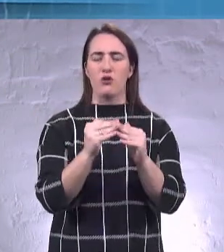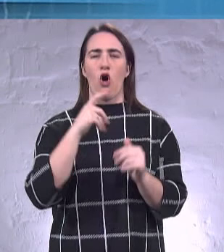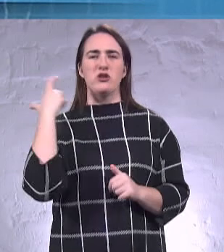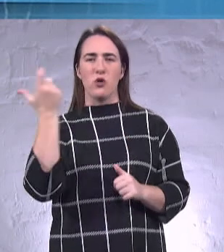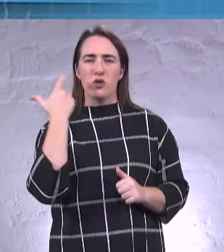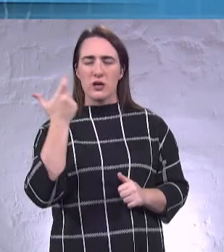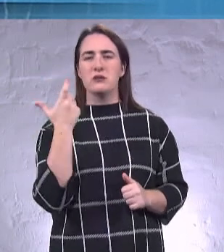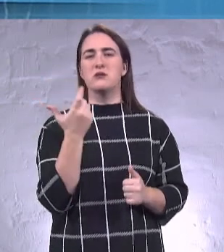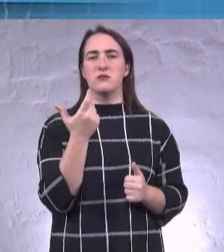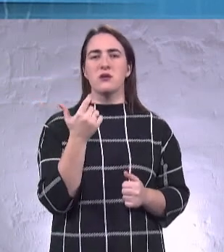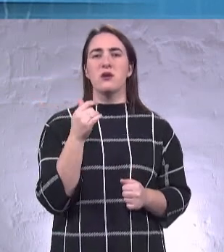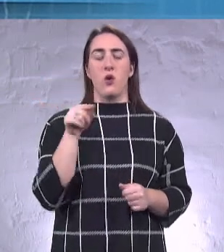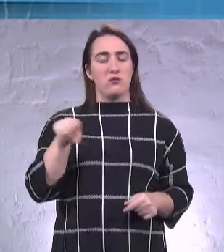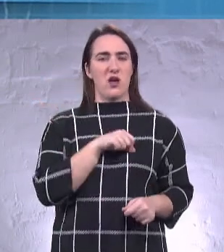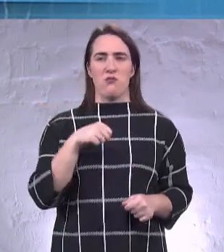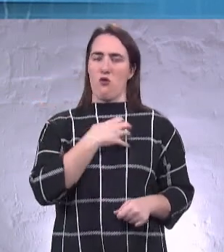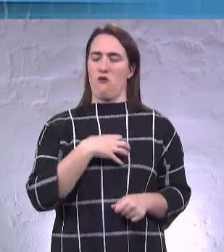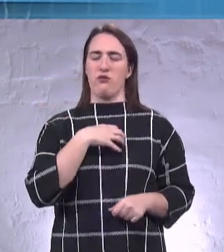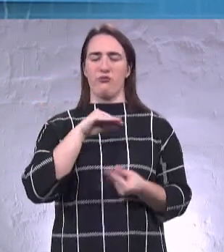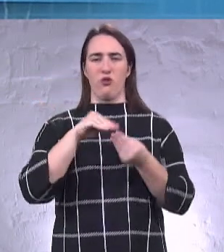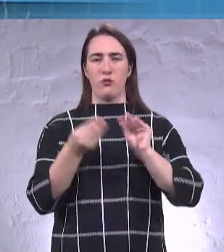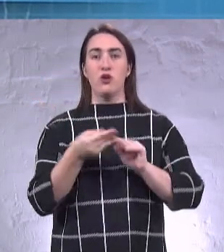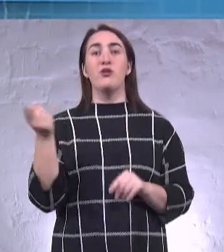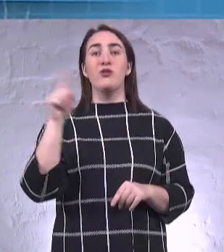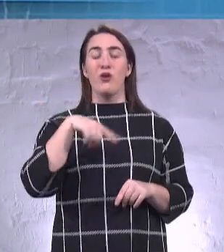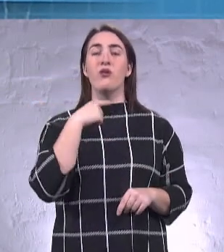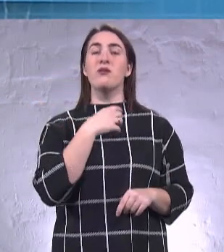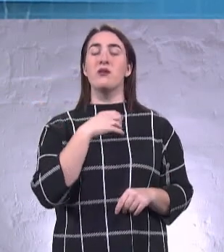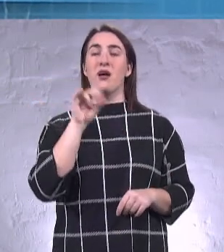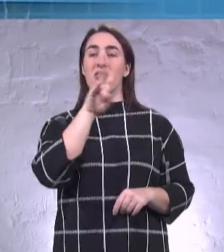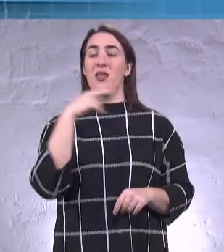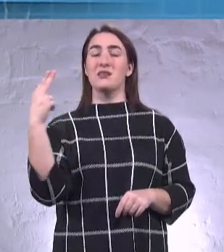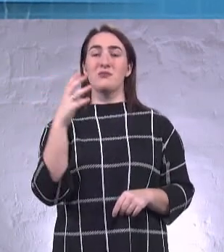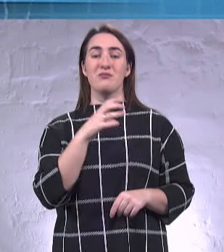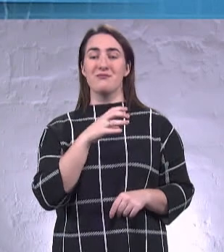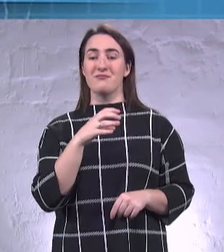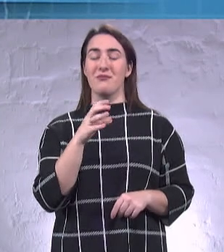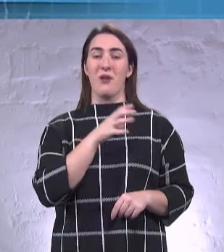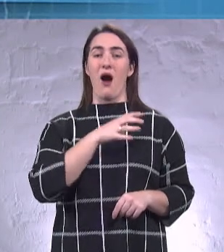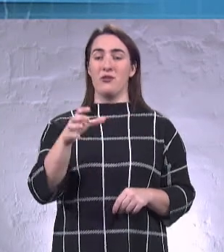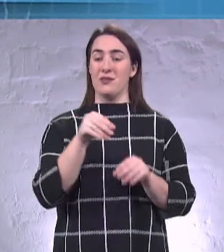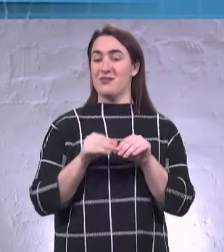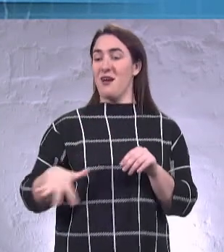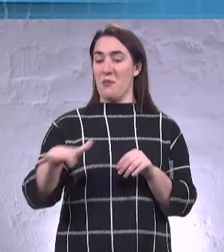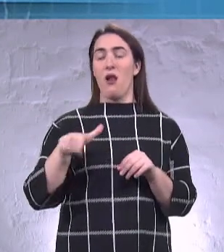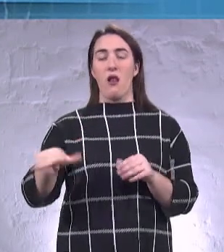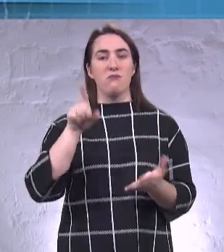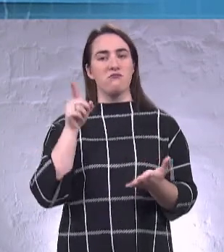бо отут сама головна проблема, то тоді головне національне багатство земля буде коштувати значно більше.